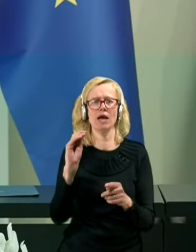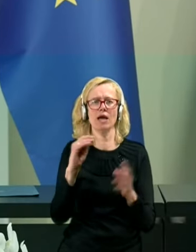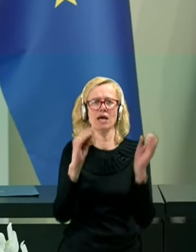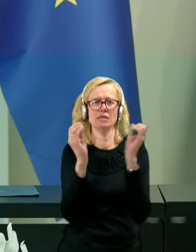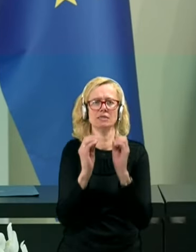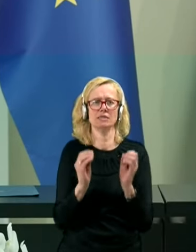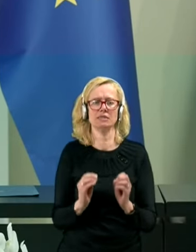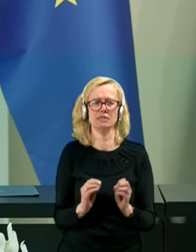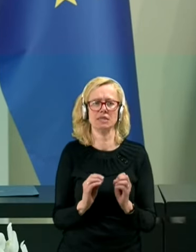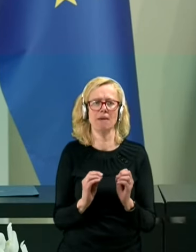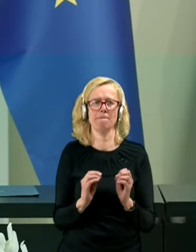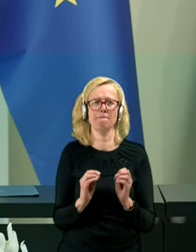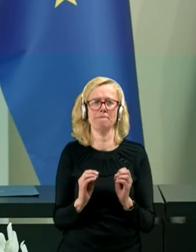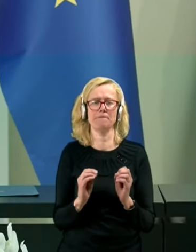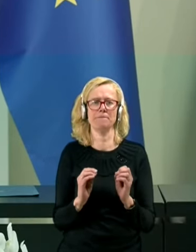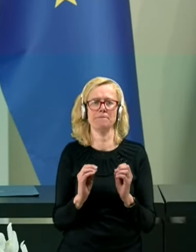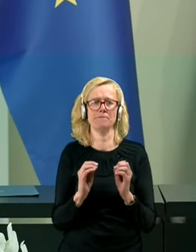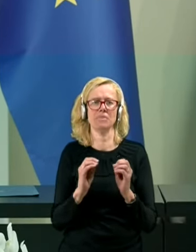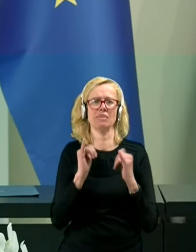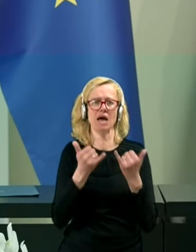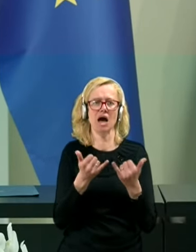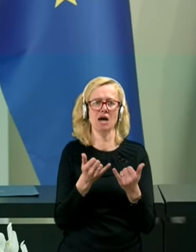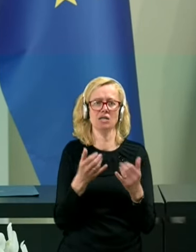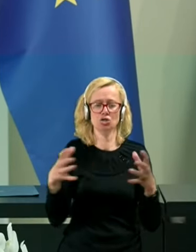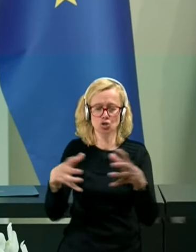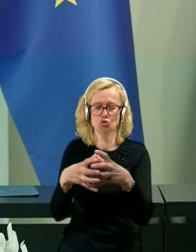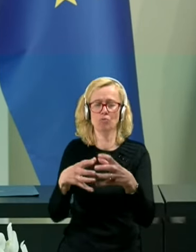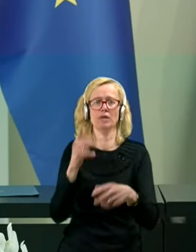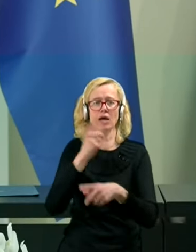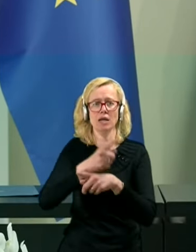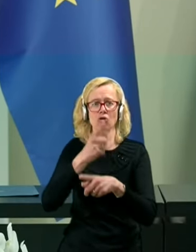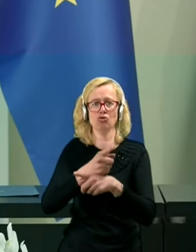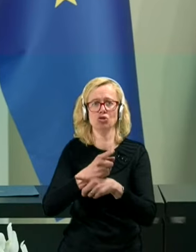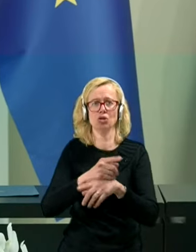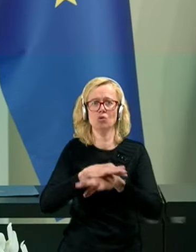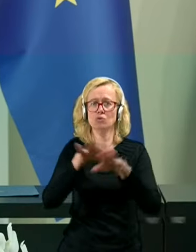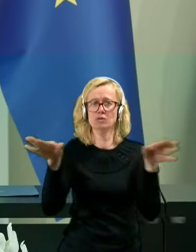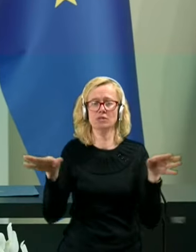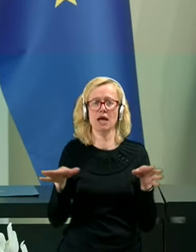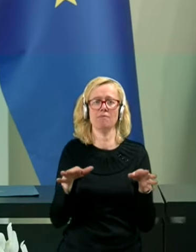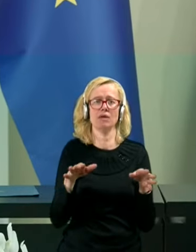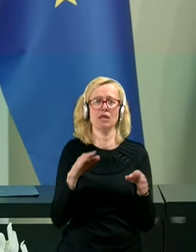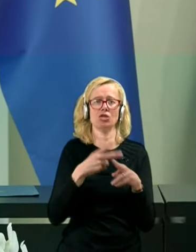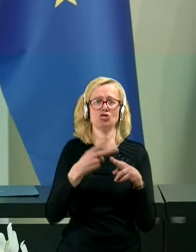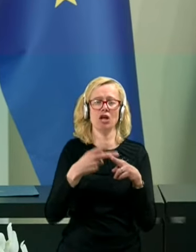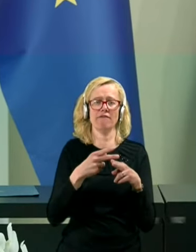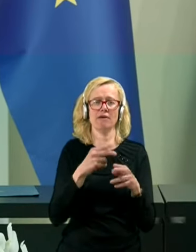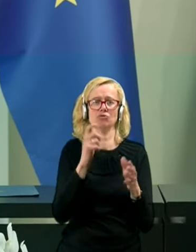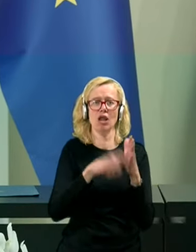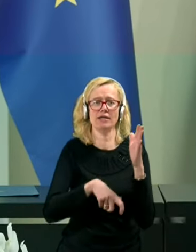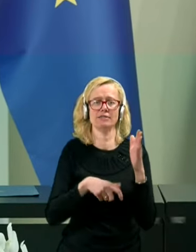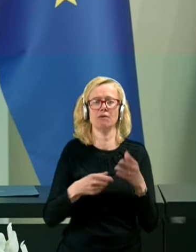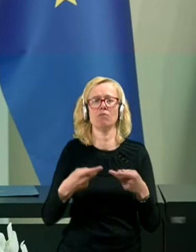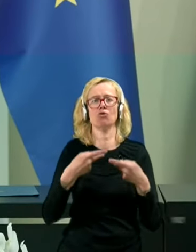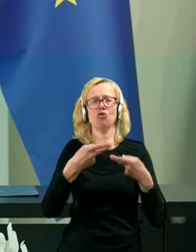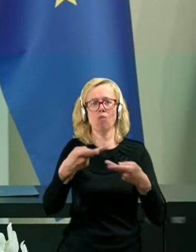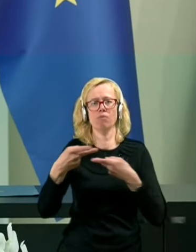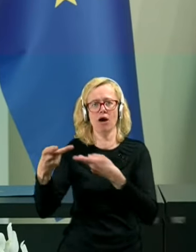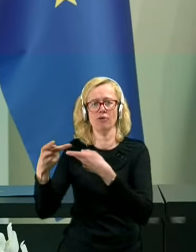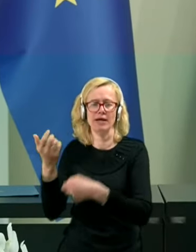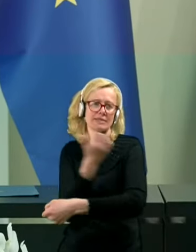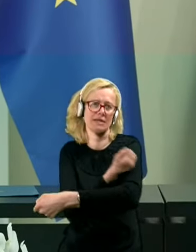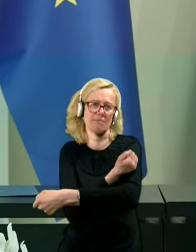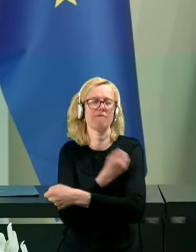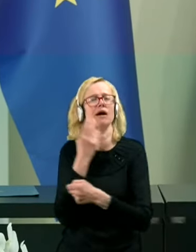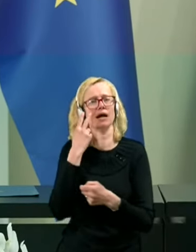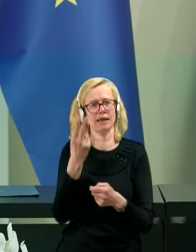se pravi, da se iz teh skupnih naročil dejansko vsem državam članicam dobavljajo cepiva, glede na